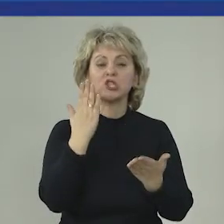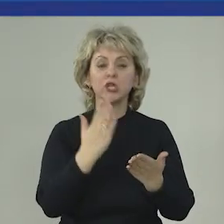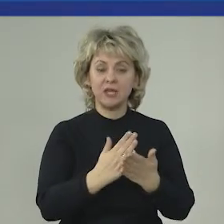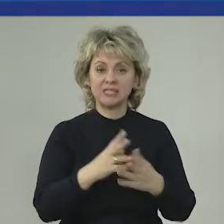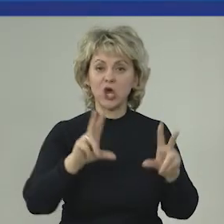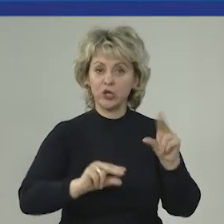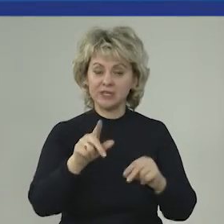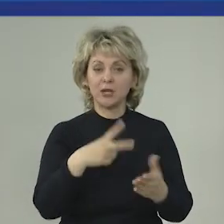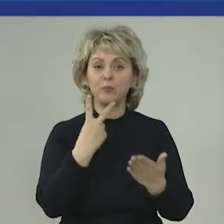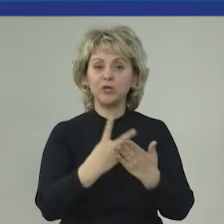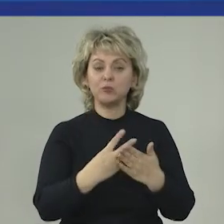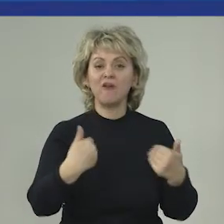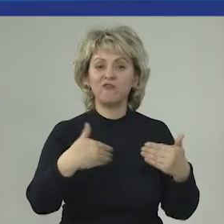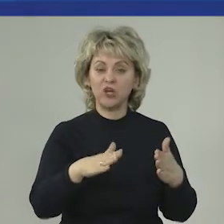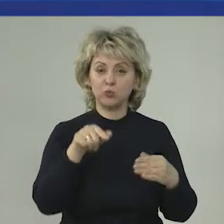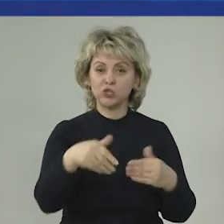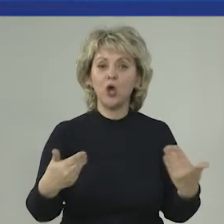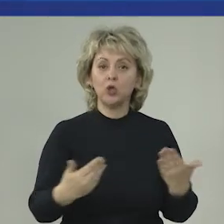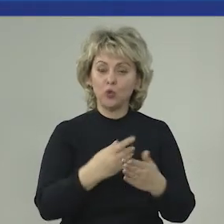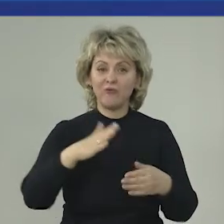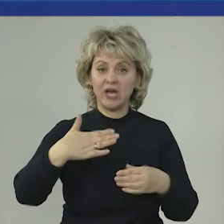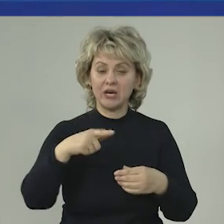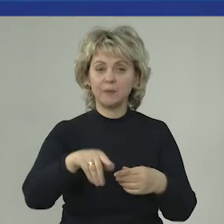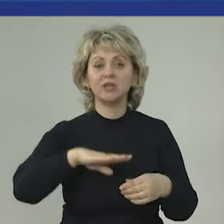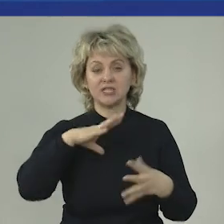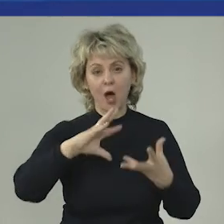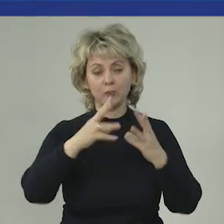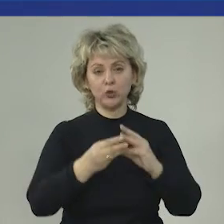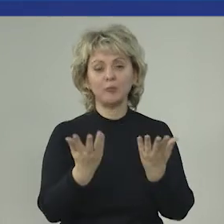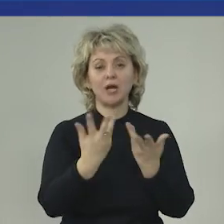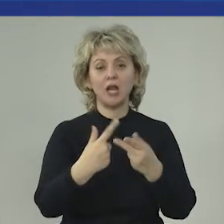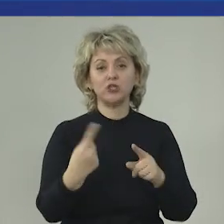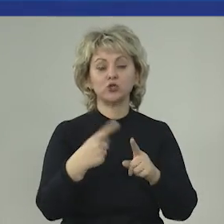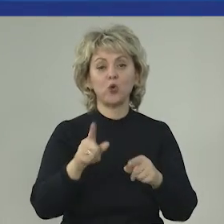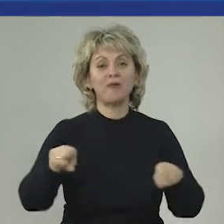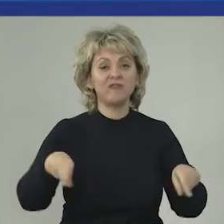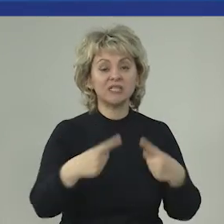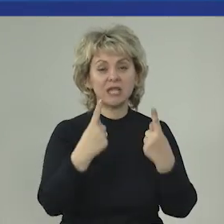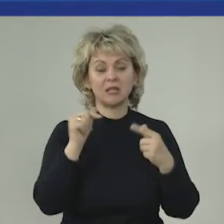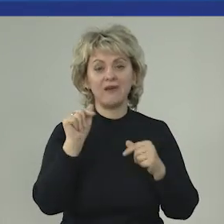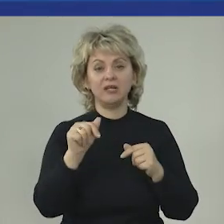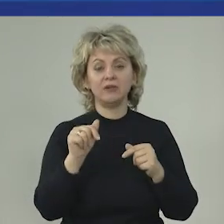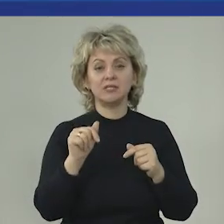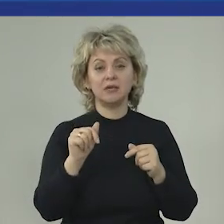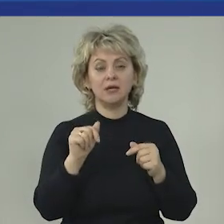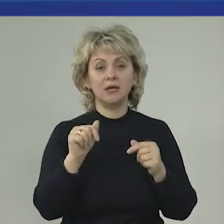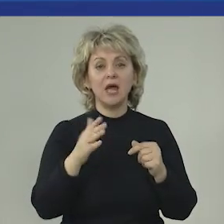существует. Предусмотрен выпуск молоди в достаточном объеме и количестве для того, чтобы восстанавливать